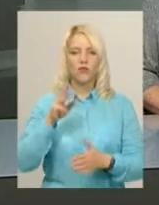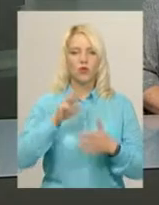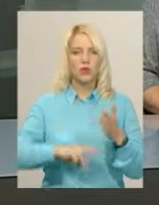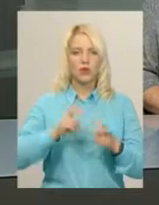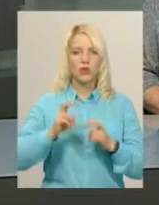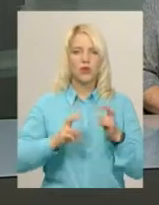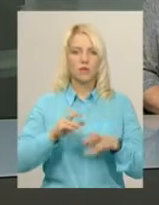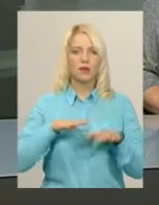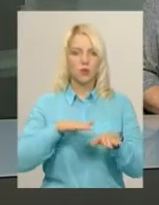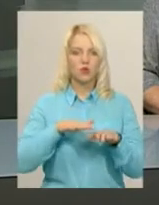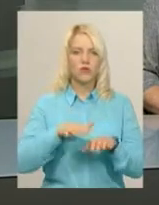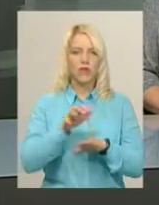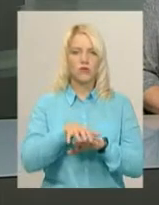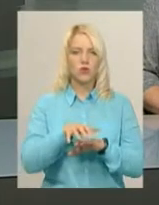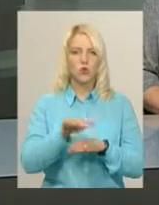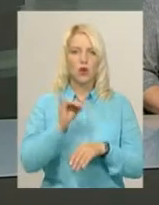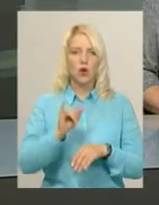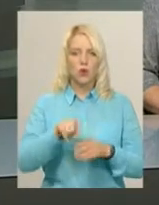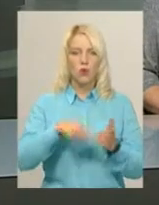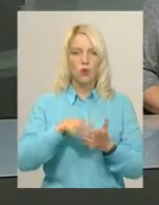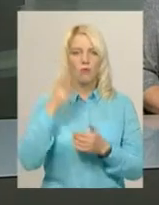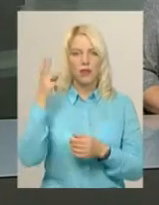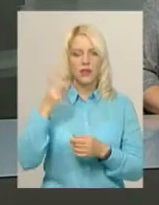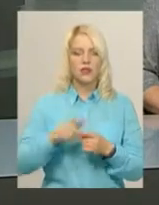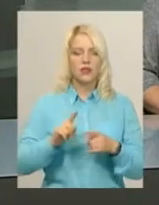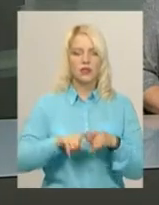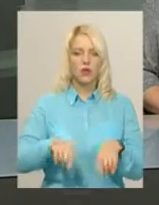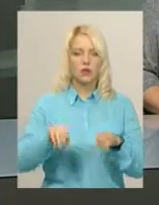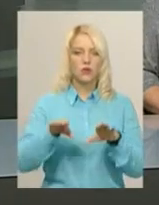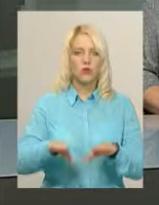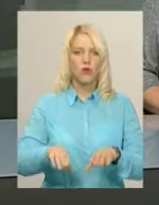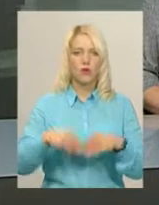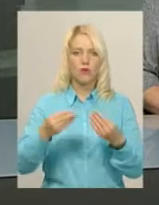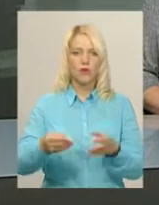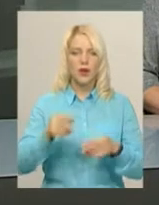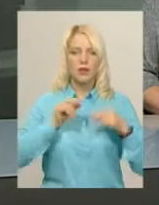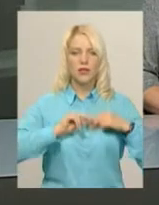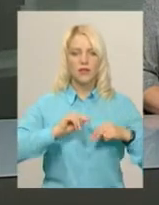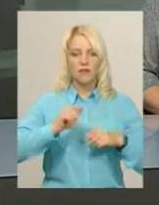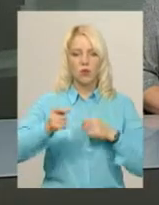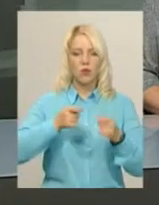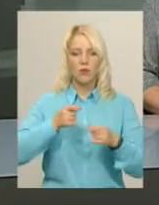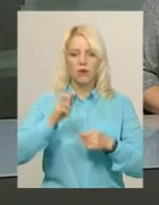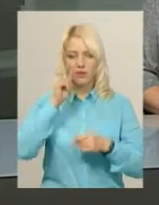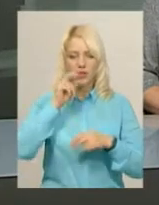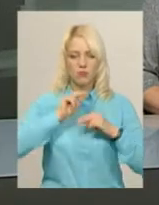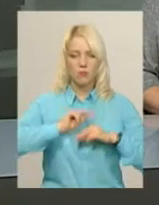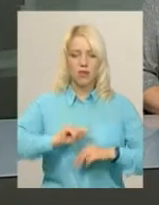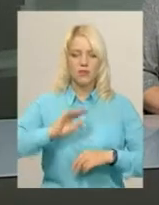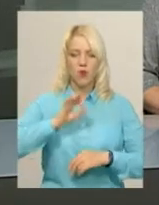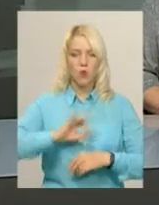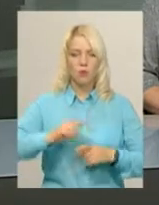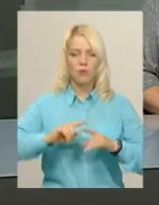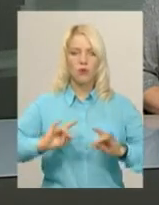підприємства з пошуття взуття у Хмельницькому. Відповідну постанову винесли працівники управління Держпраці в області. Про це нам повідомив